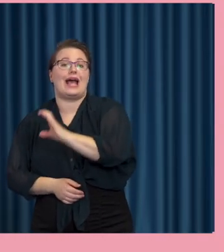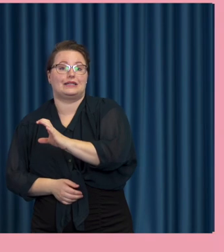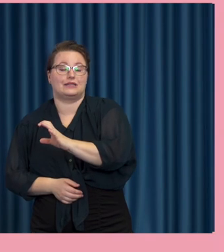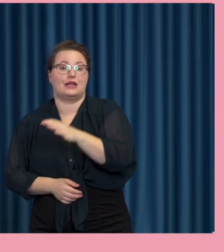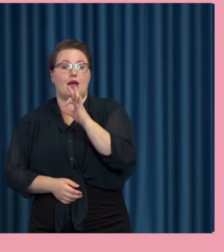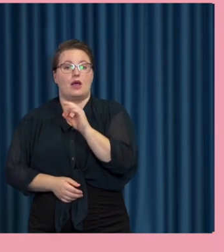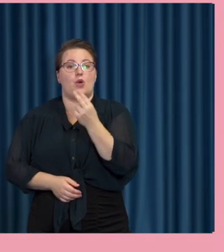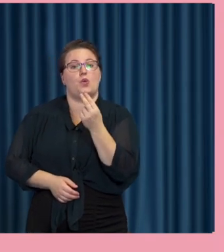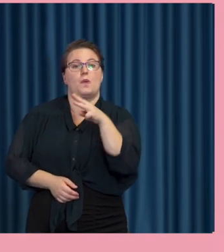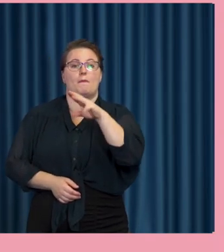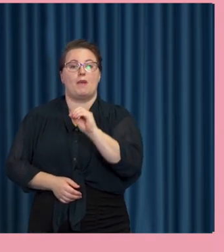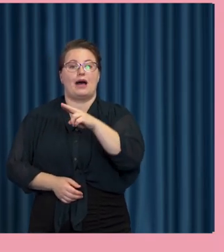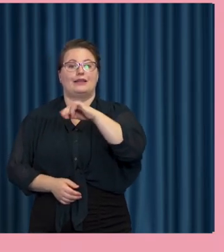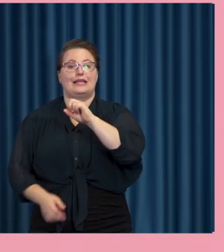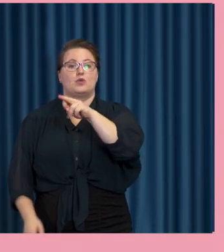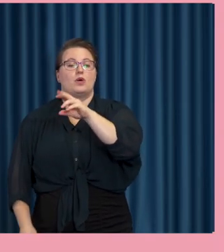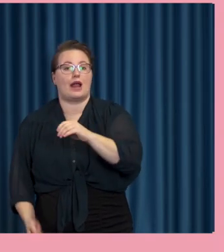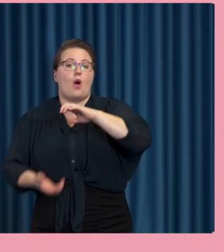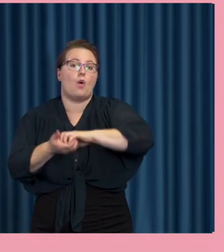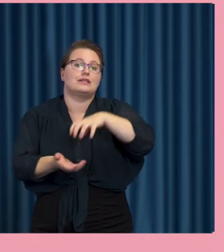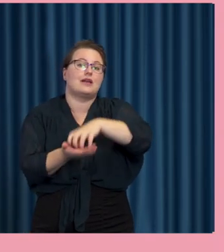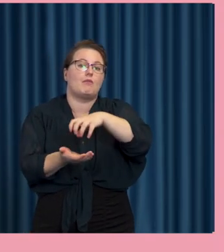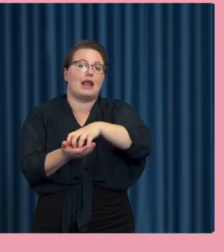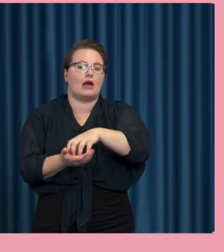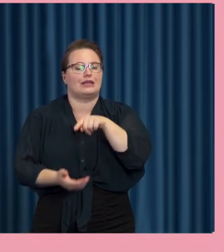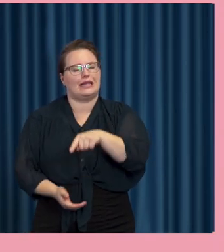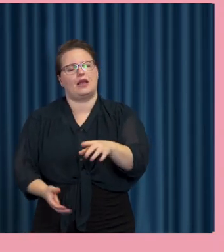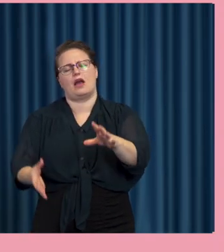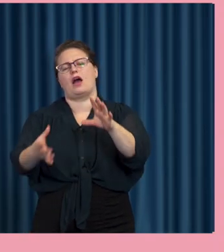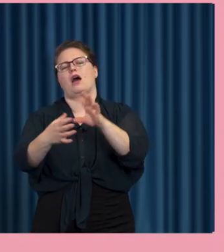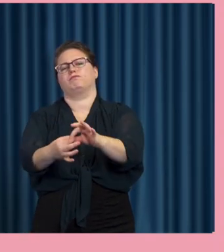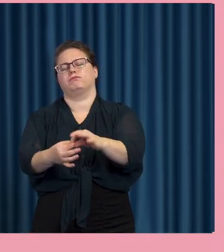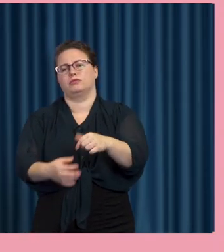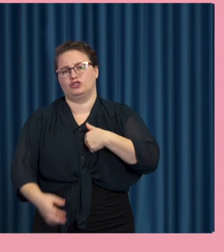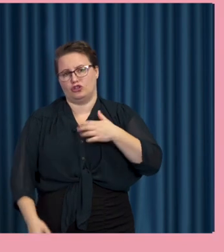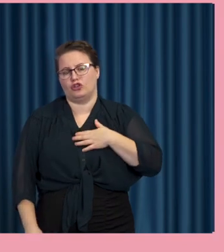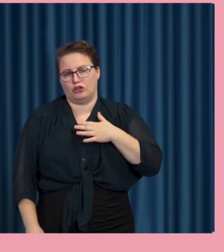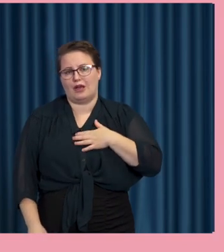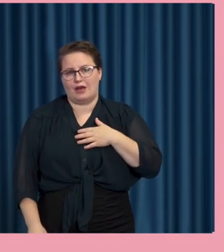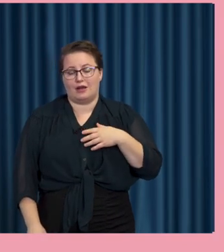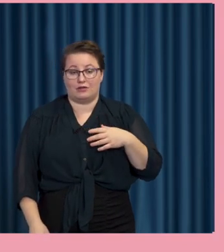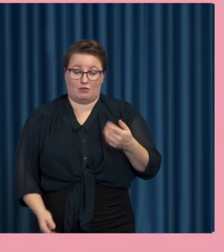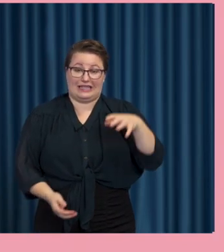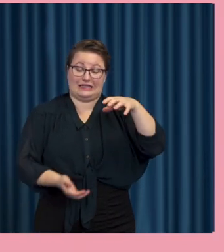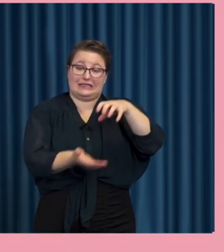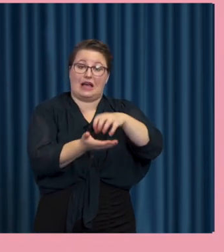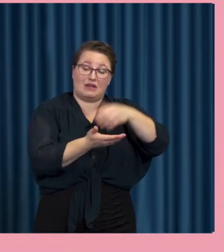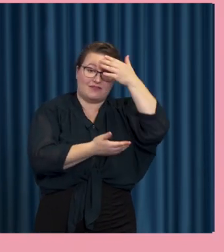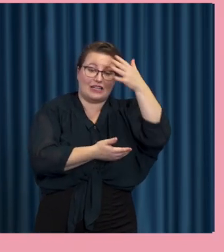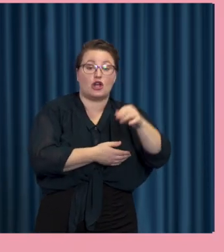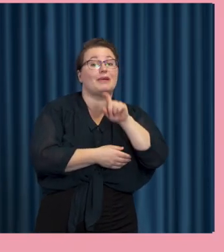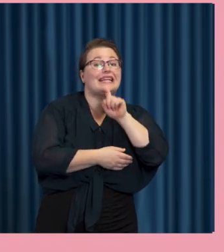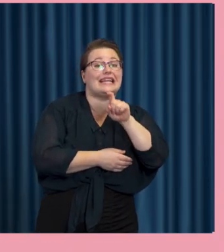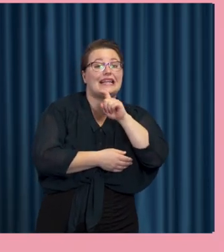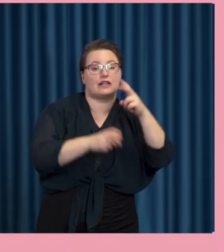samhälle. Det vill säga, och det tycker jag är en god insikt som då rimmar med mig. För mig rimmar det ihop med en samhällsvetenskapligt kritisk